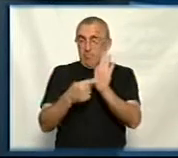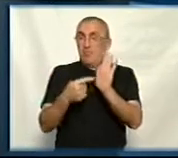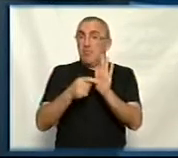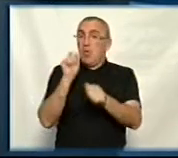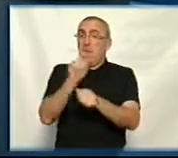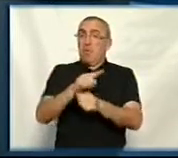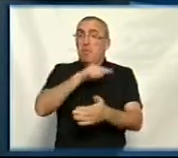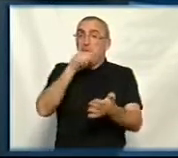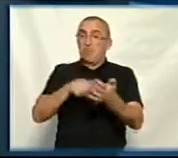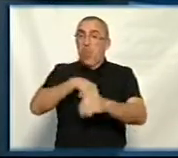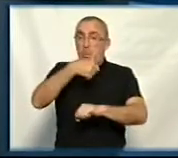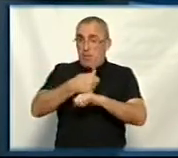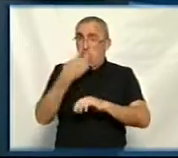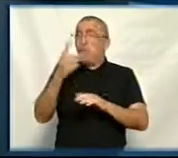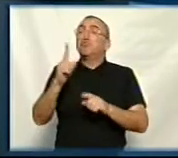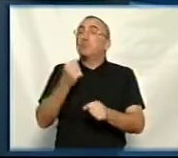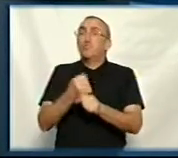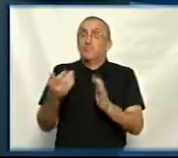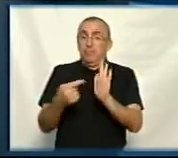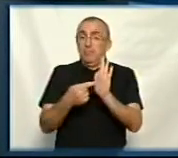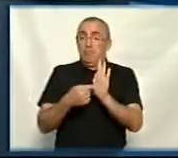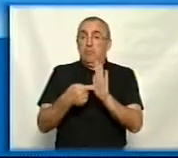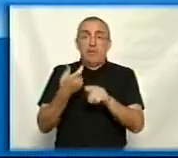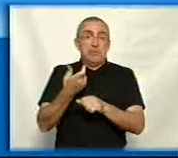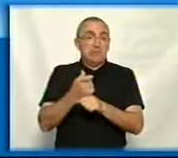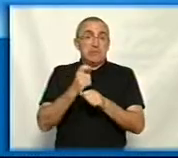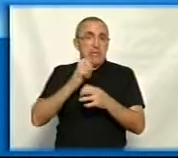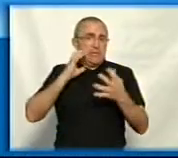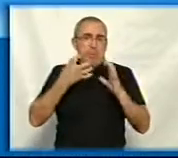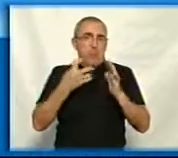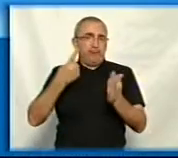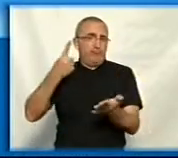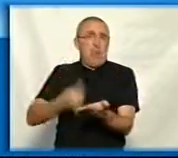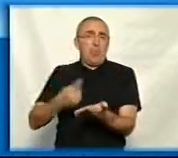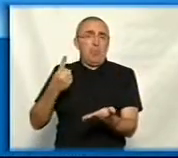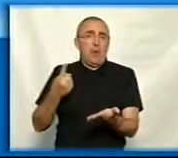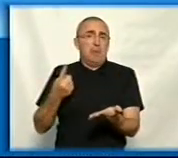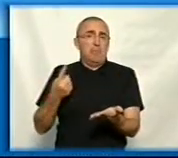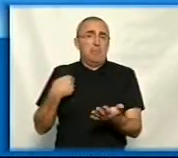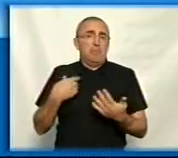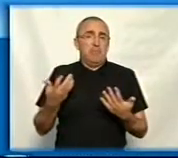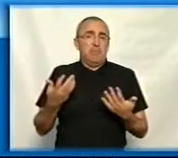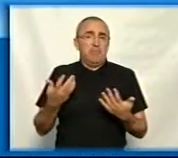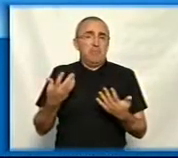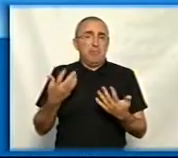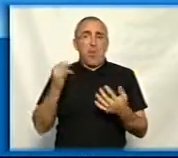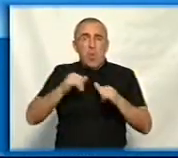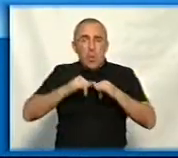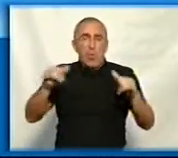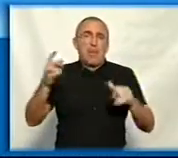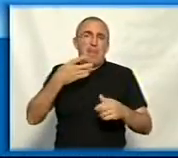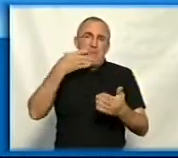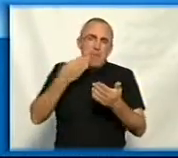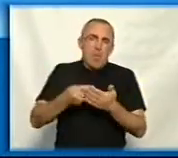розпорядження міського голови. Бачите, що ви... Тобто, це серйозний аргумент. І він, я ж кажу, розповсюджується і на